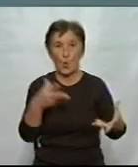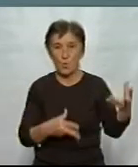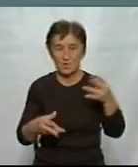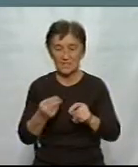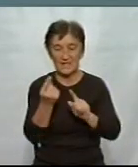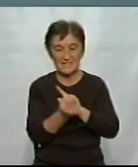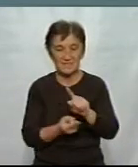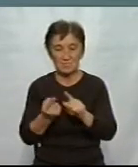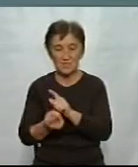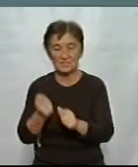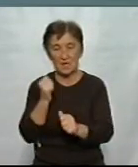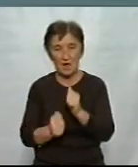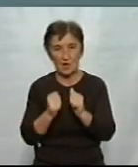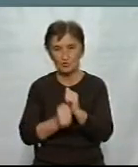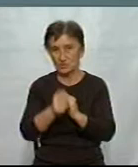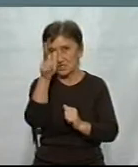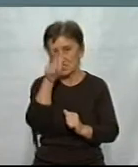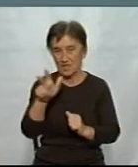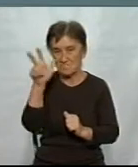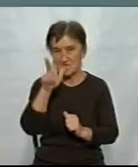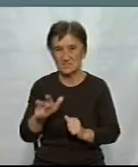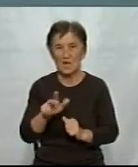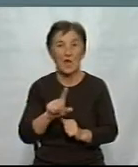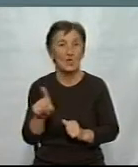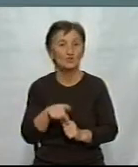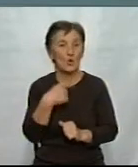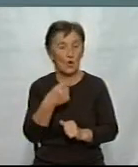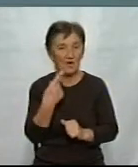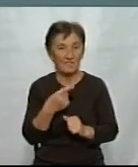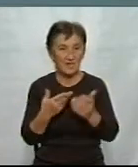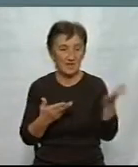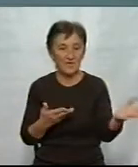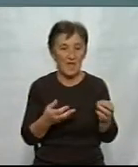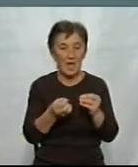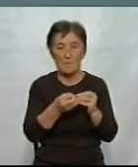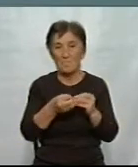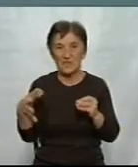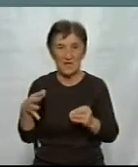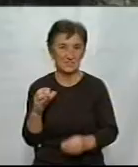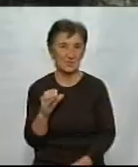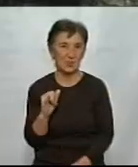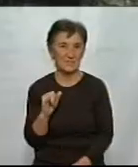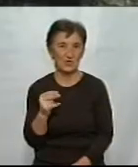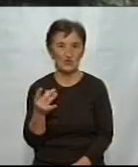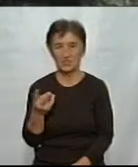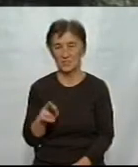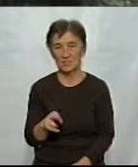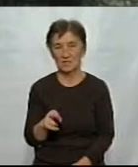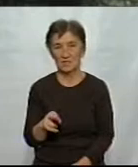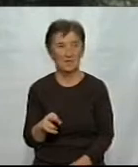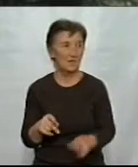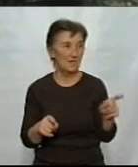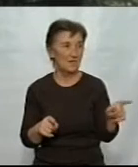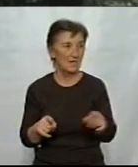змінюються кожні три місяці. Ось що говорив Сергій Коваленко про цю ситуацію 15 січня. Об'єкт цей